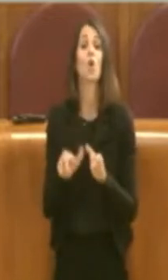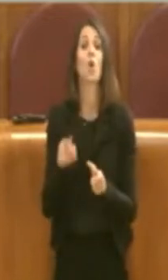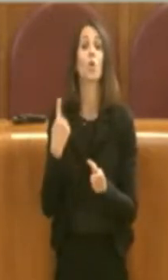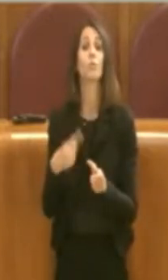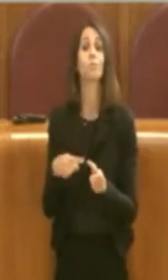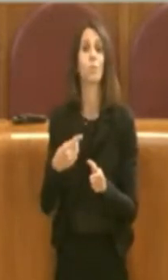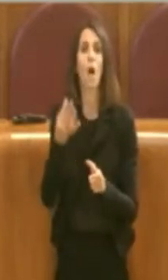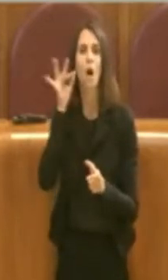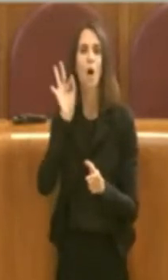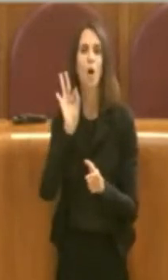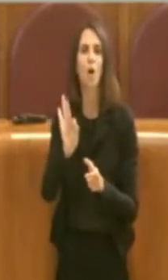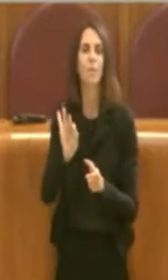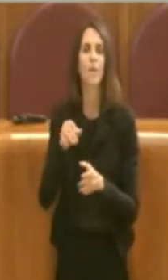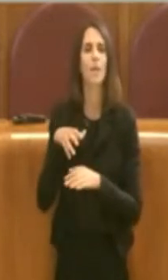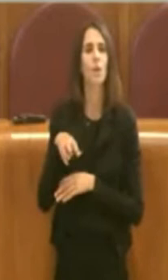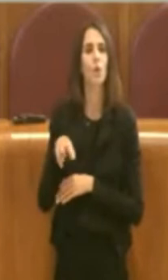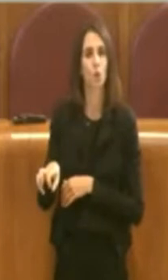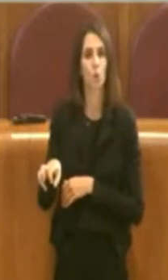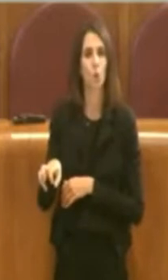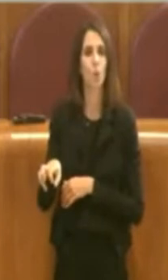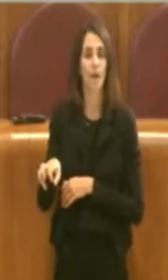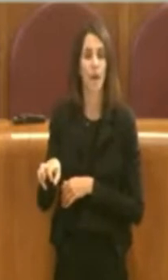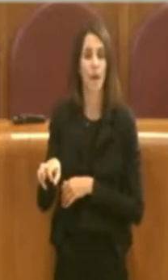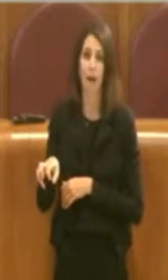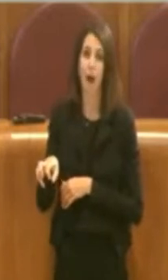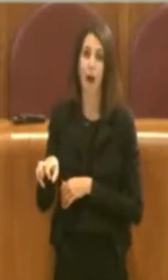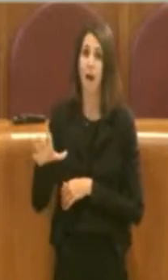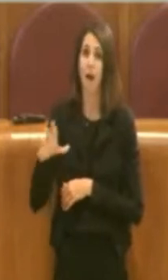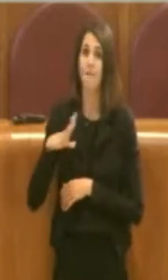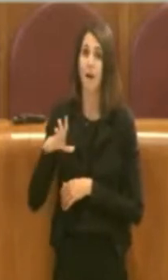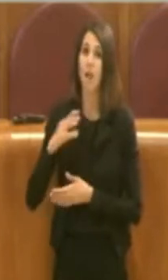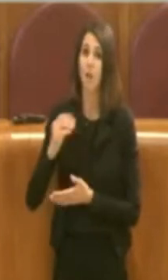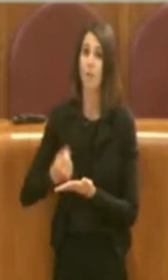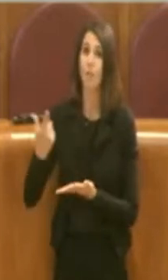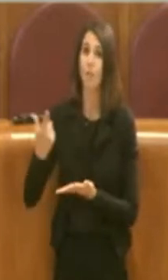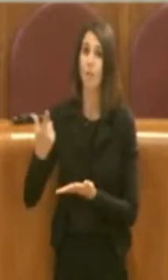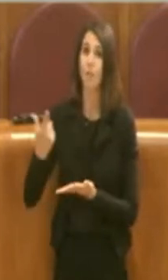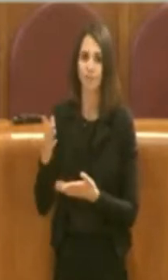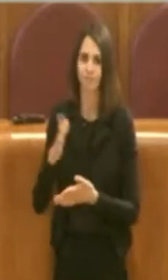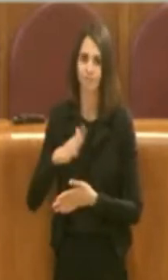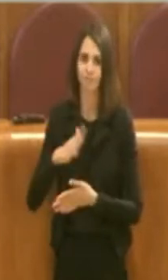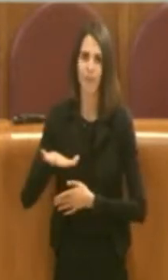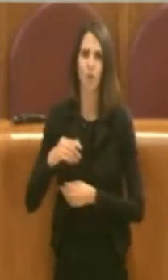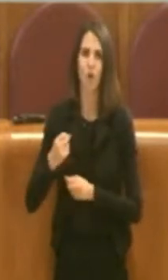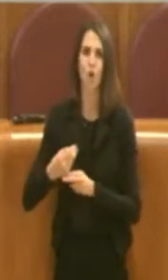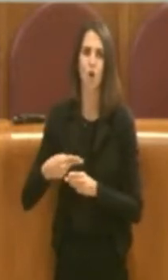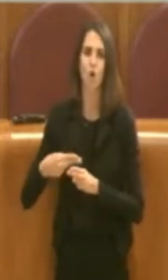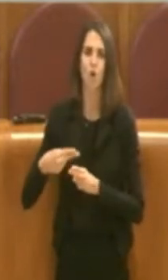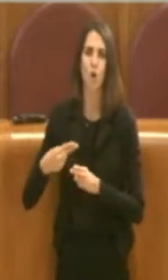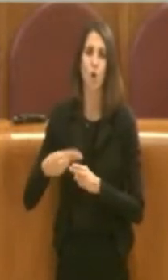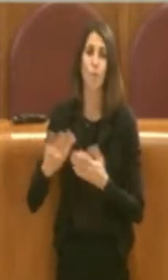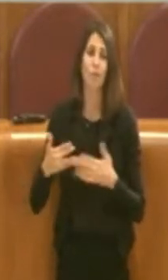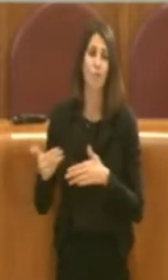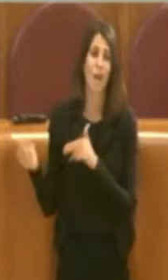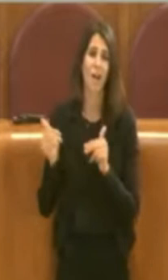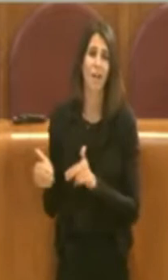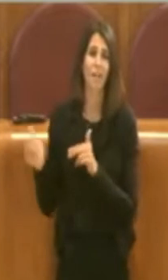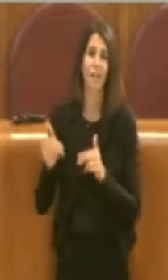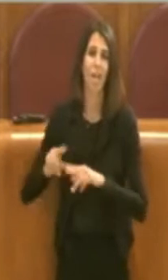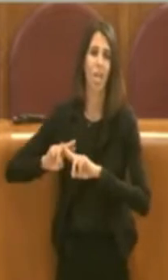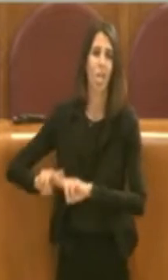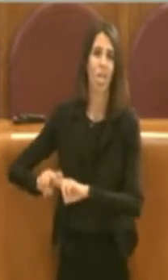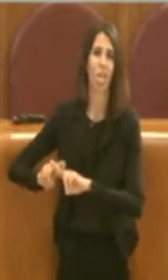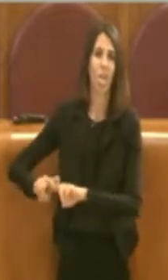di recuperare un bene importante per il territorio e che per troppo tempo è rimasto